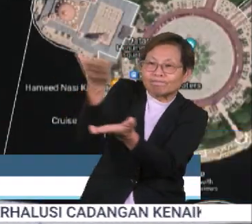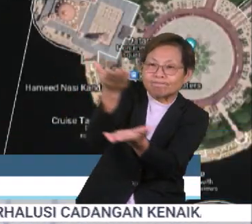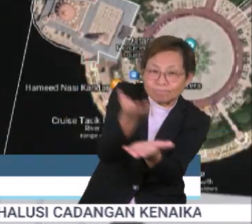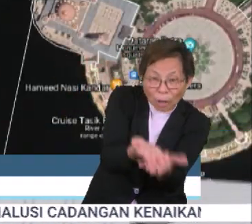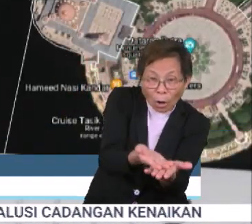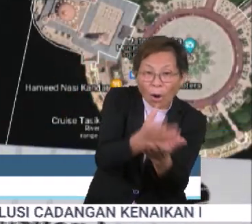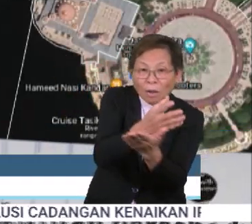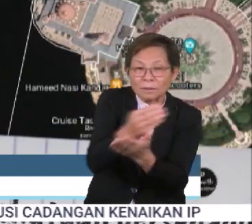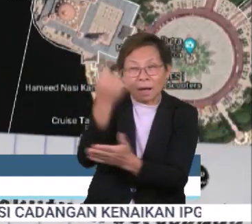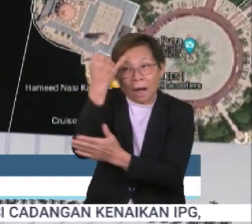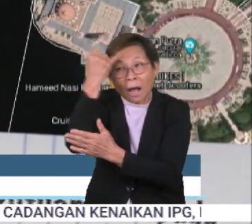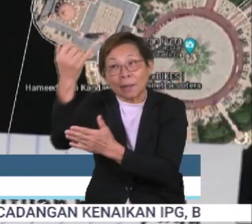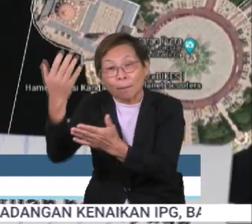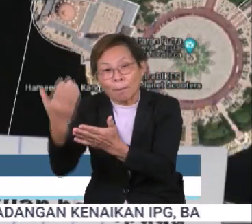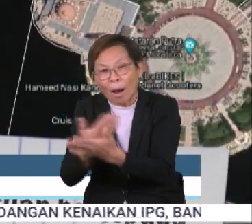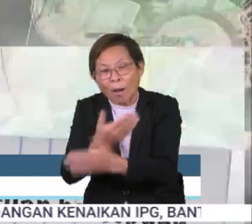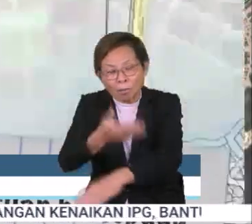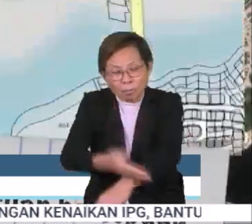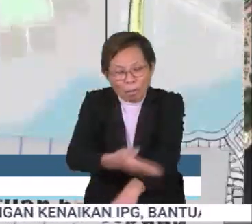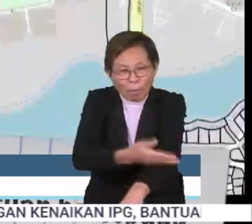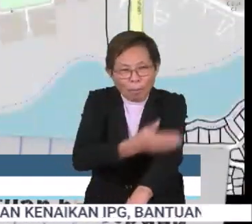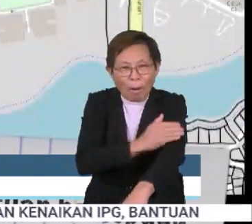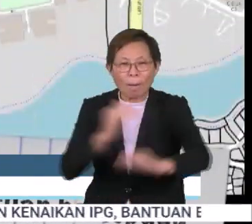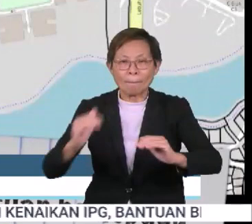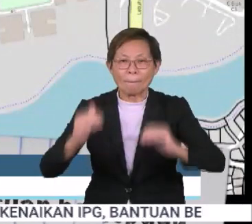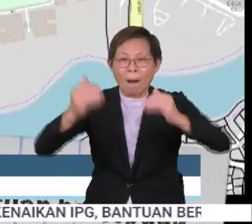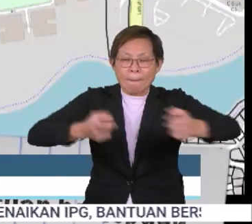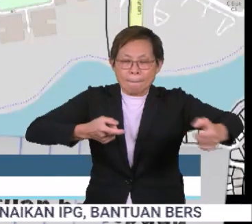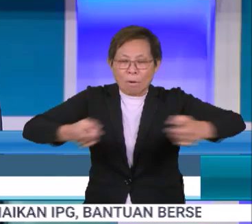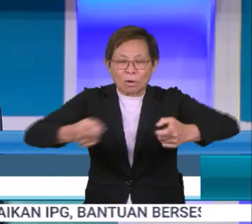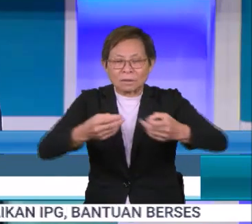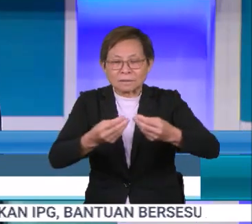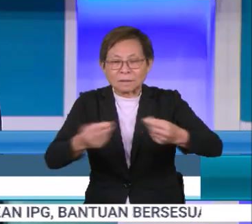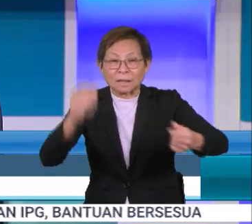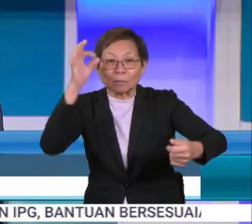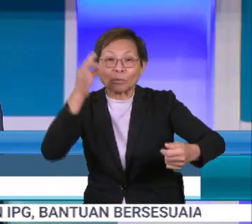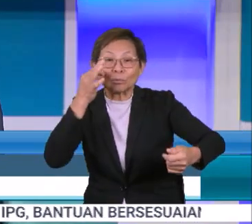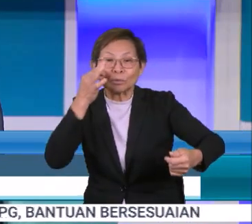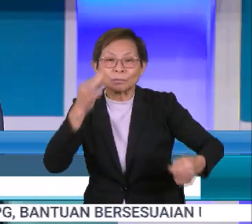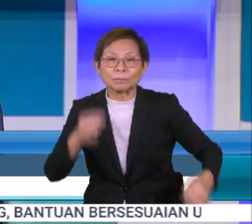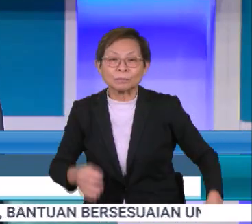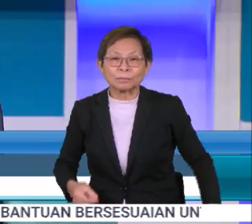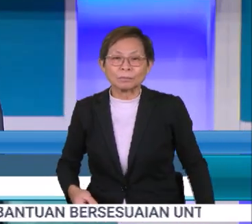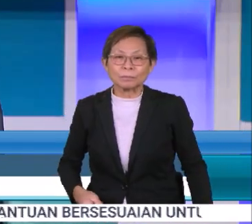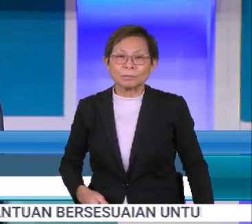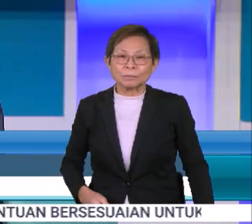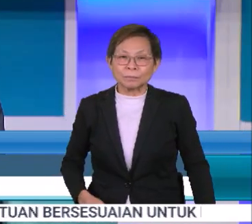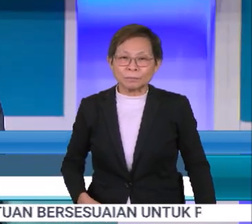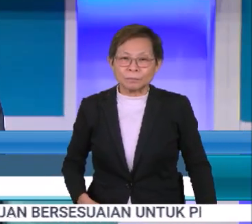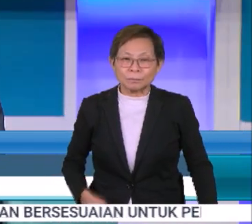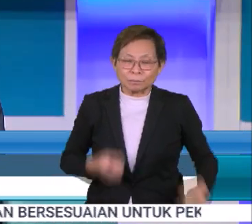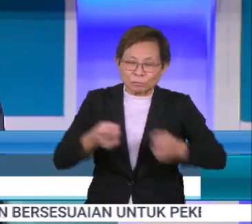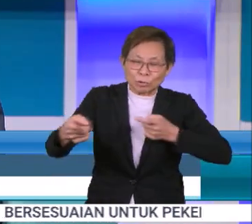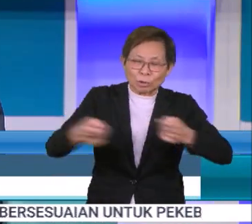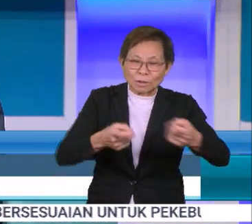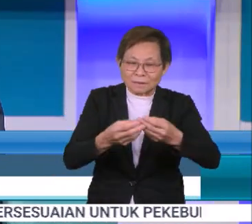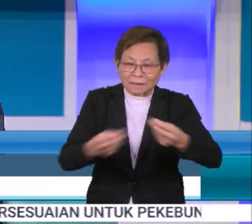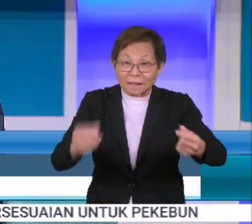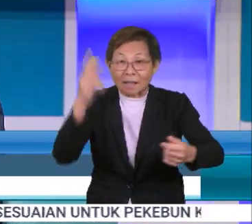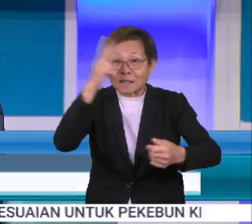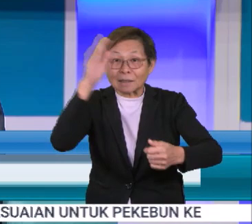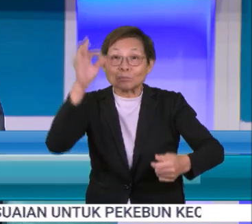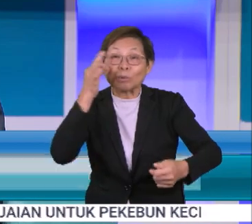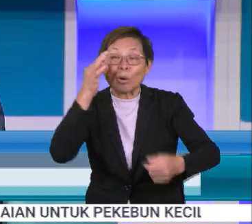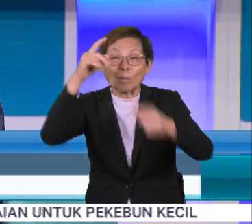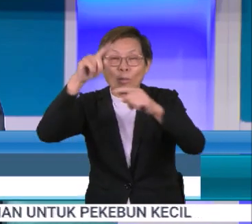isu dan idea baru bagi menambah baik tahap pengurusan tanah persekutuan. Dalam menguruskan tanah-tanah kerajaan persekutuan,